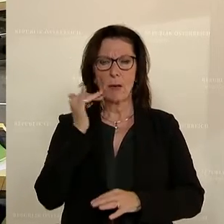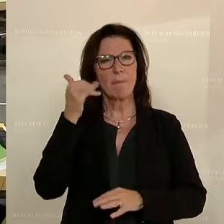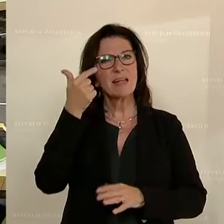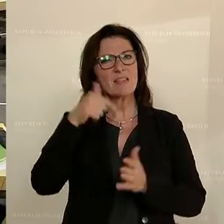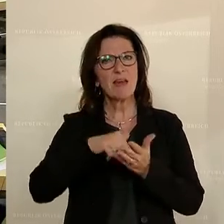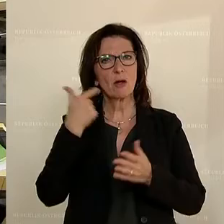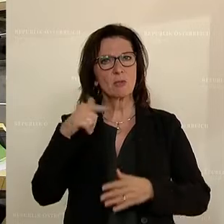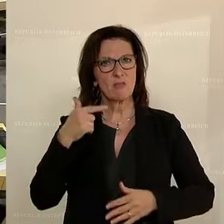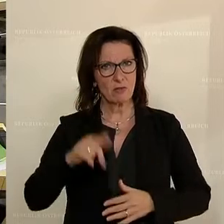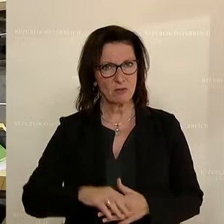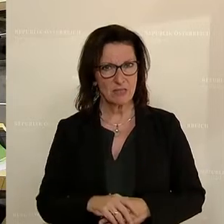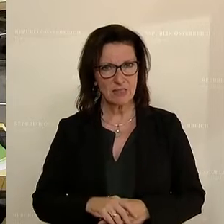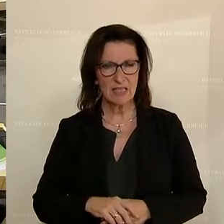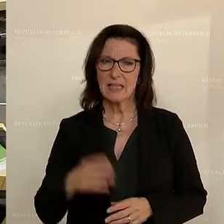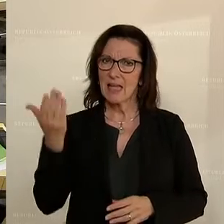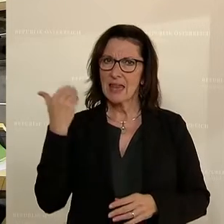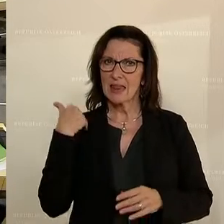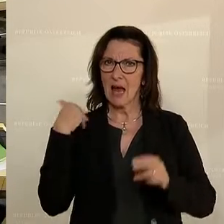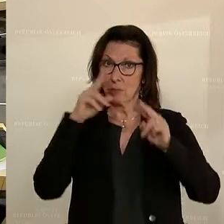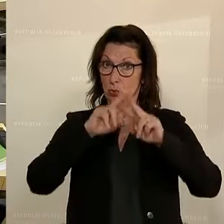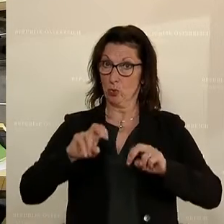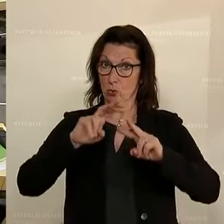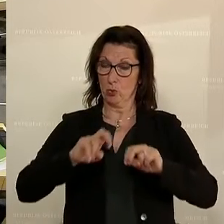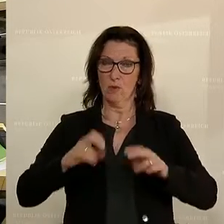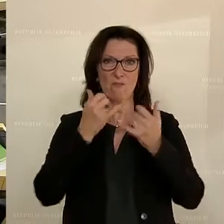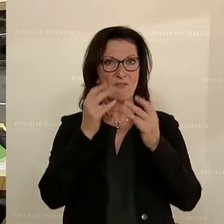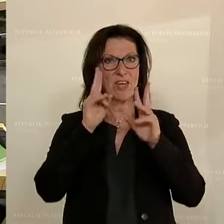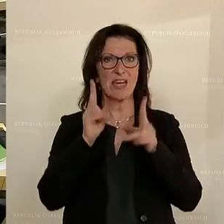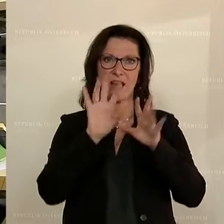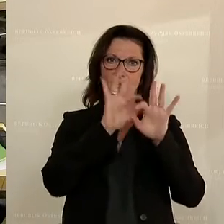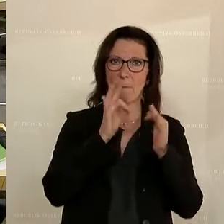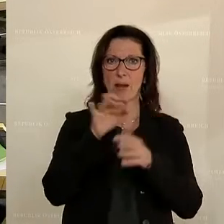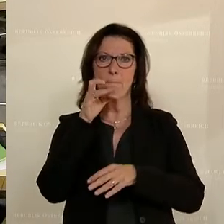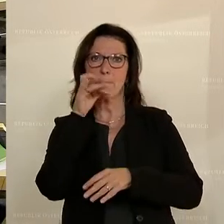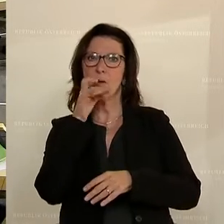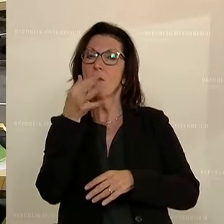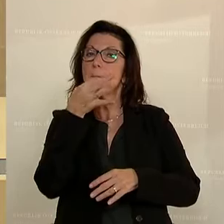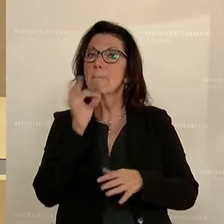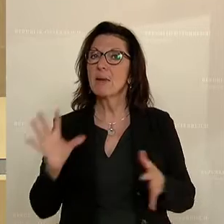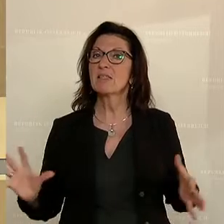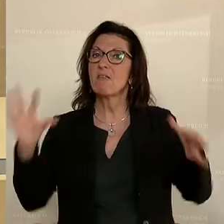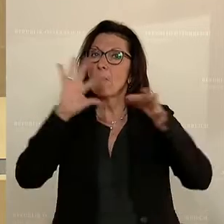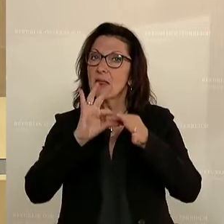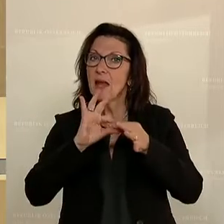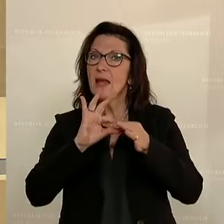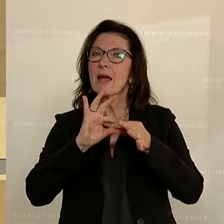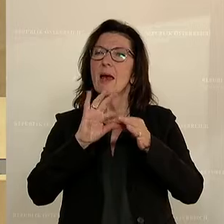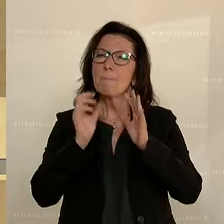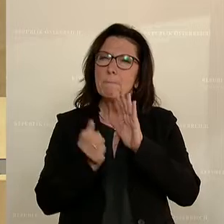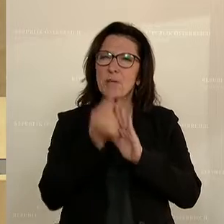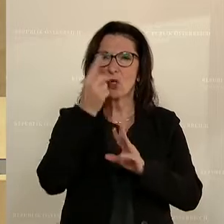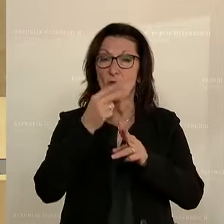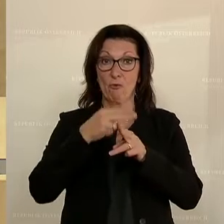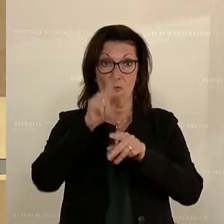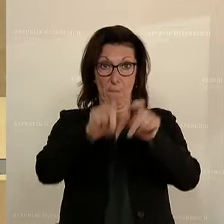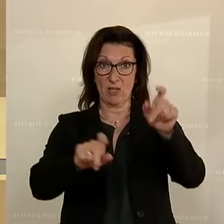wurde eine Studie zur besseren Vereinbarkeit von Familie und Beruf extra für Filmschaffende präsentiert,